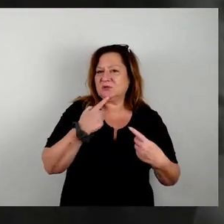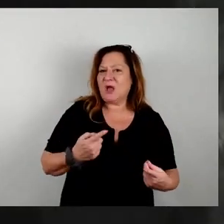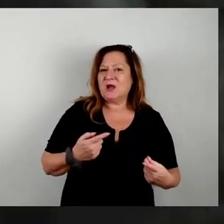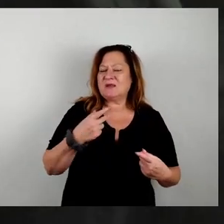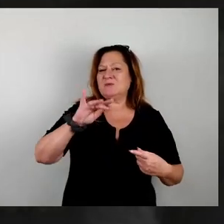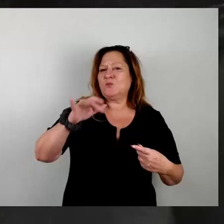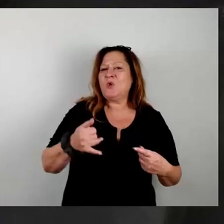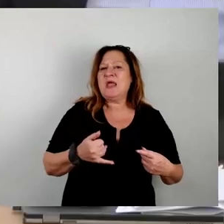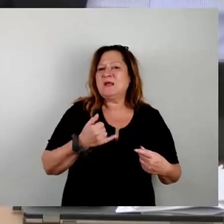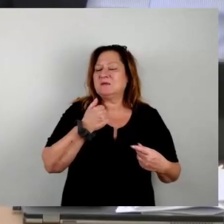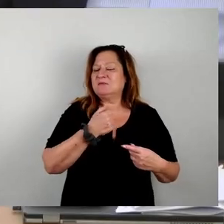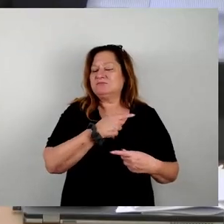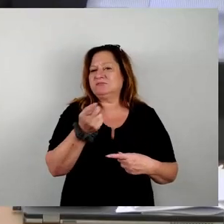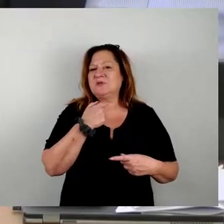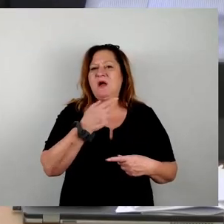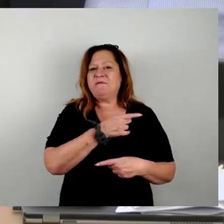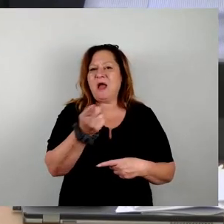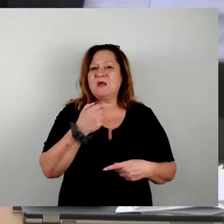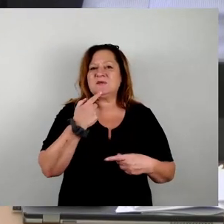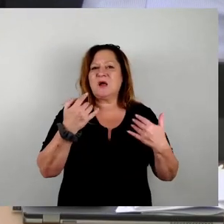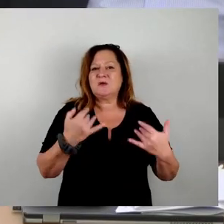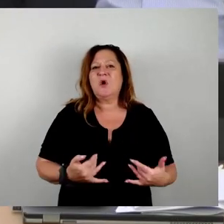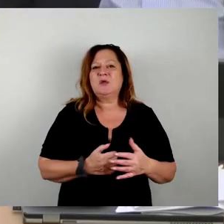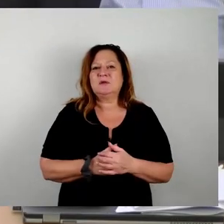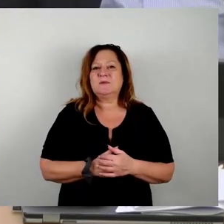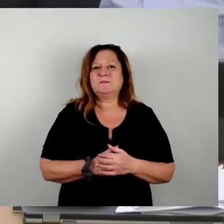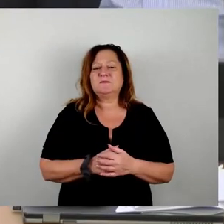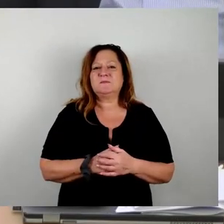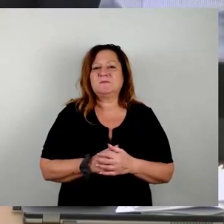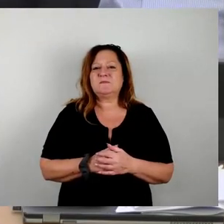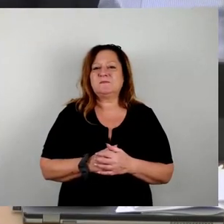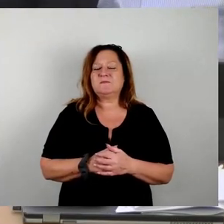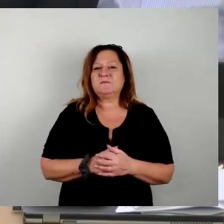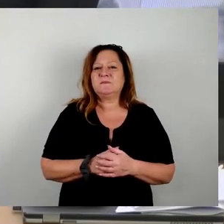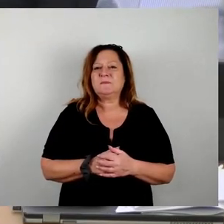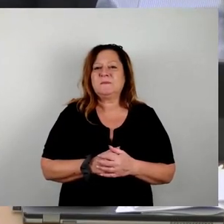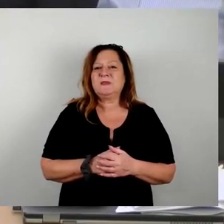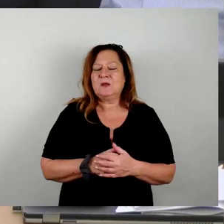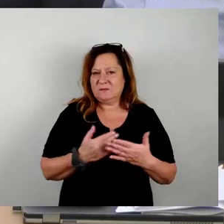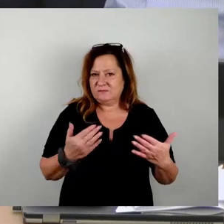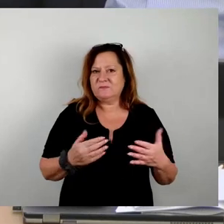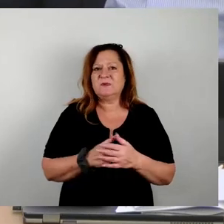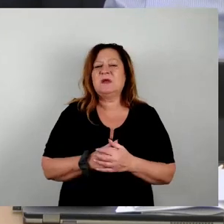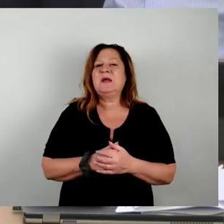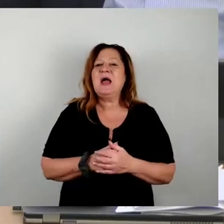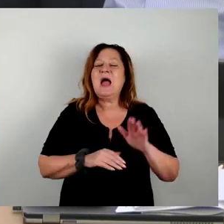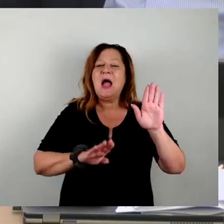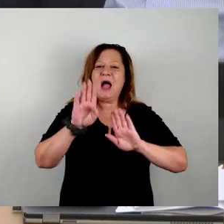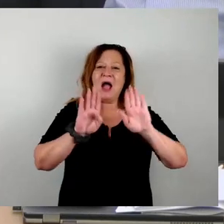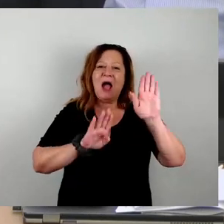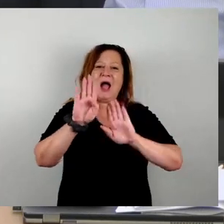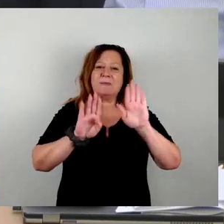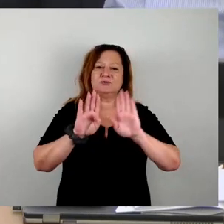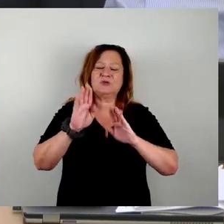ja heute hier von einigen quasi unterstellt. So, meine Damen und Herren, bevor wir zur Abstimmung kommen, noch ganz kurz zur Frage.